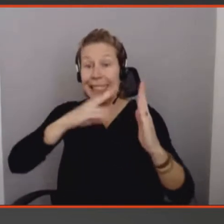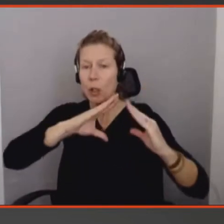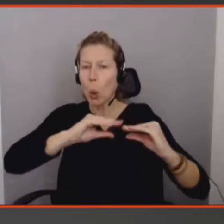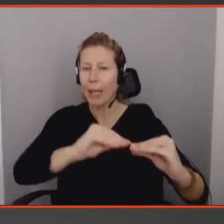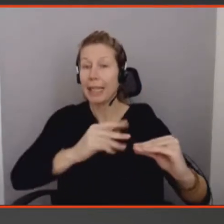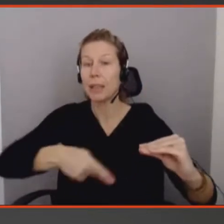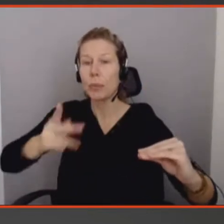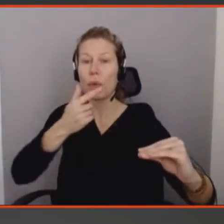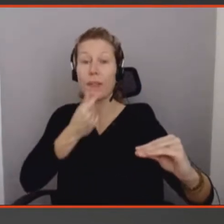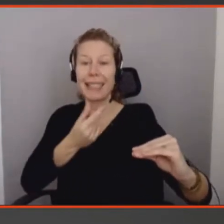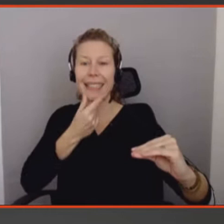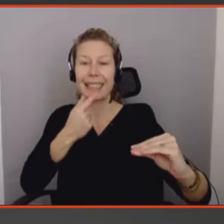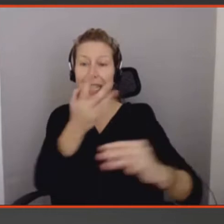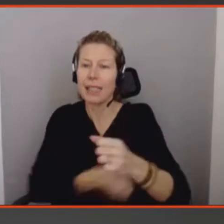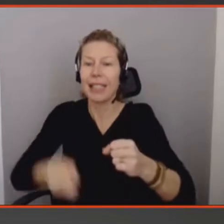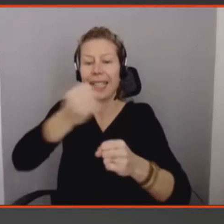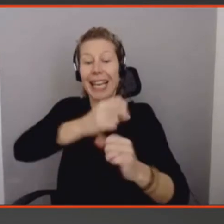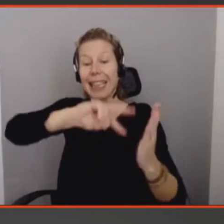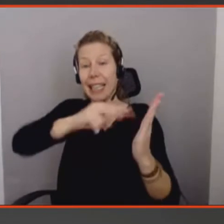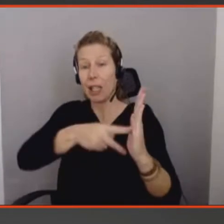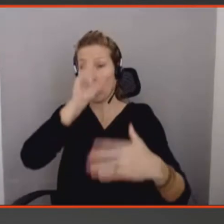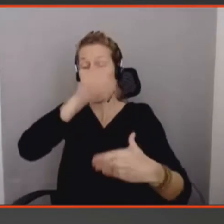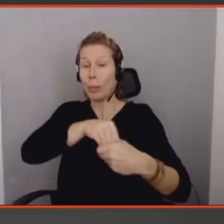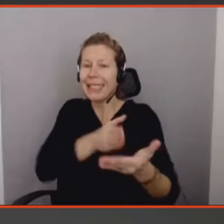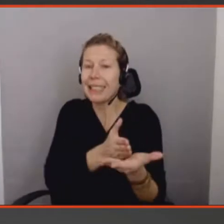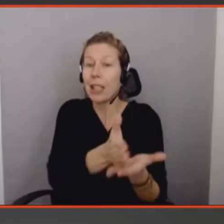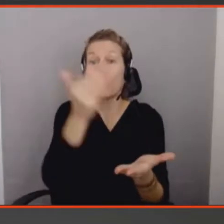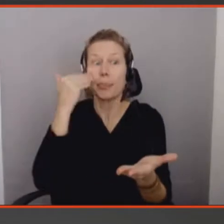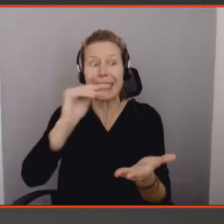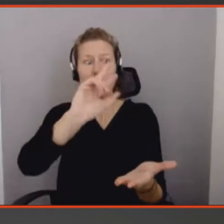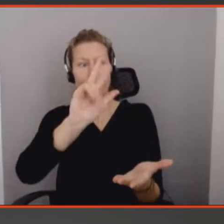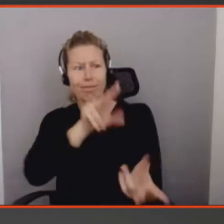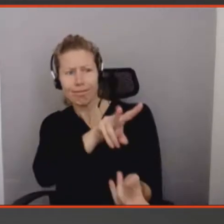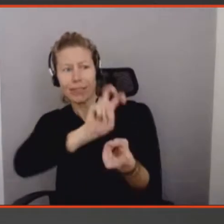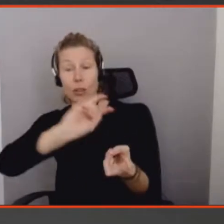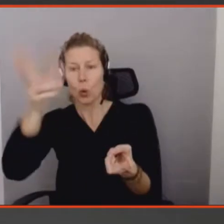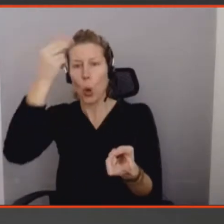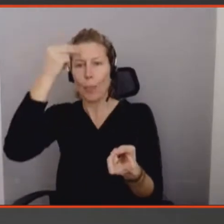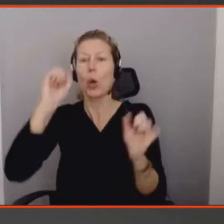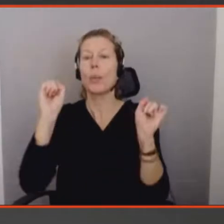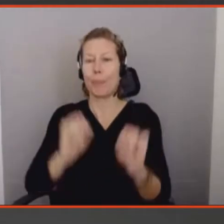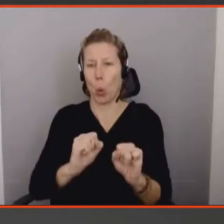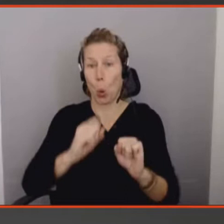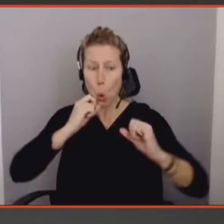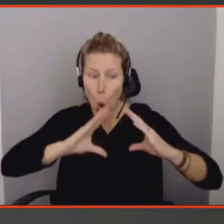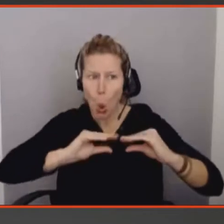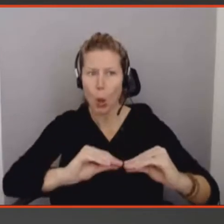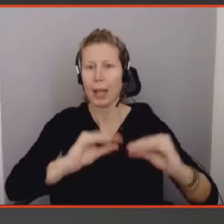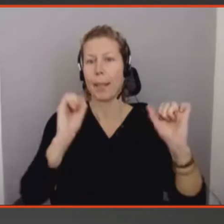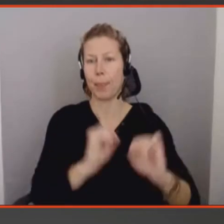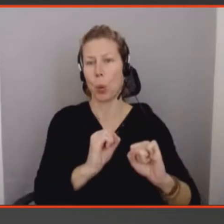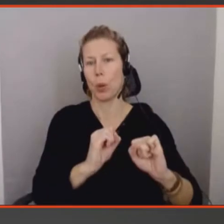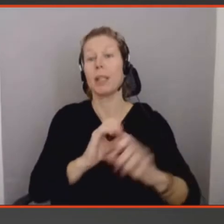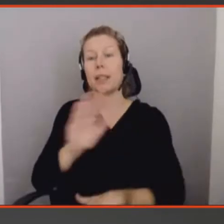elle est tangible, si elle n pas sur écran, si elle s'ancre dans des rituels du quotidien, et c'est pour ça que les objets connectés sont particulièrement visés ici,